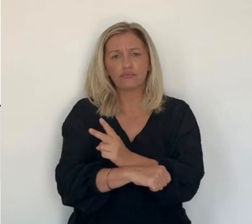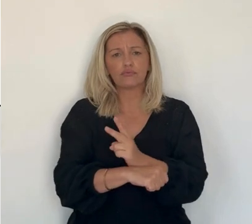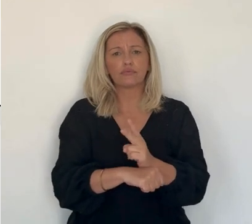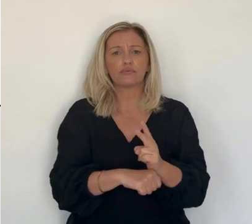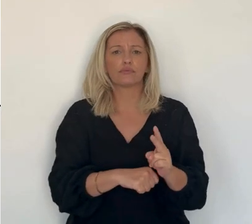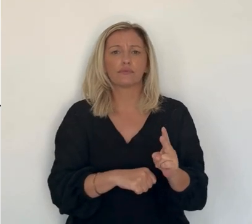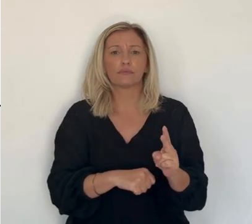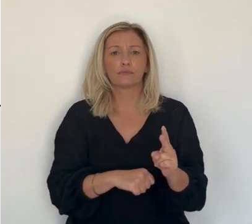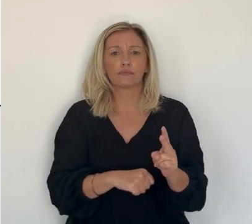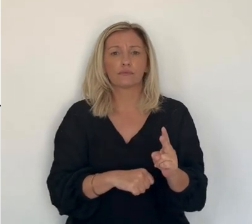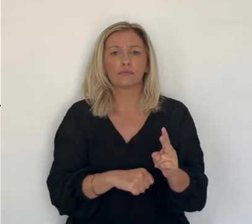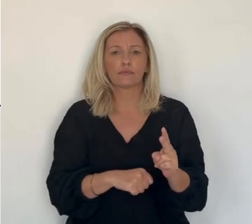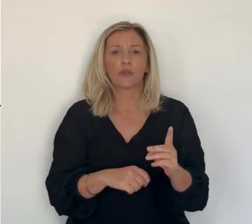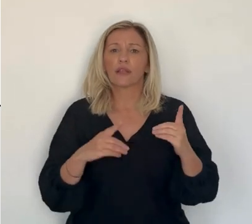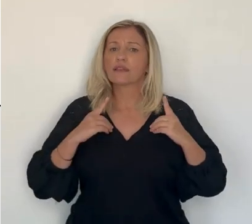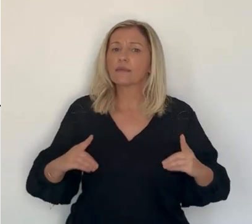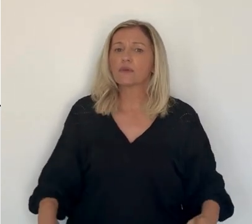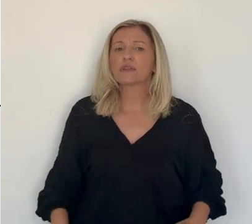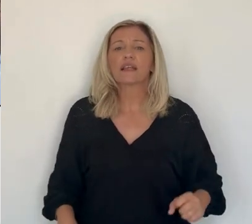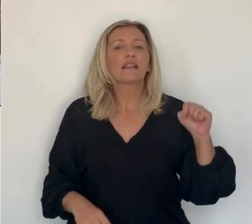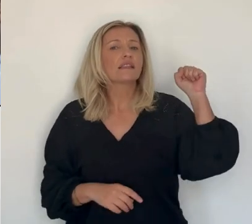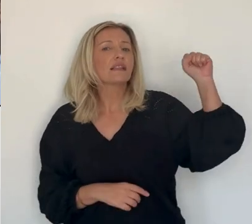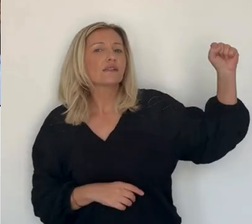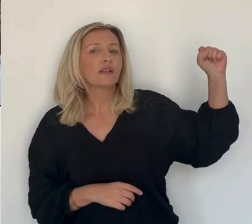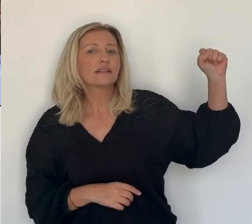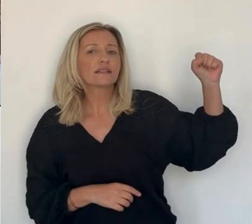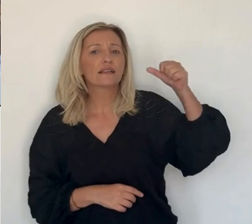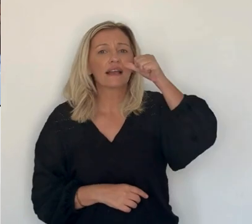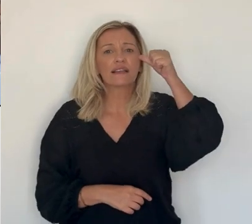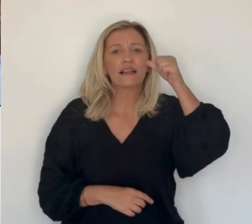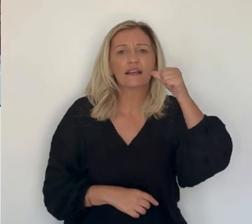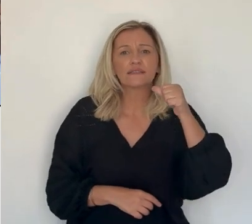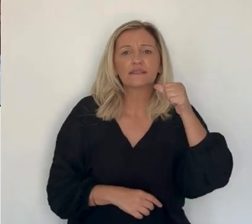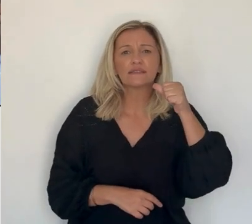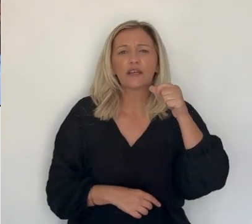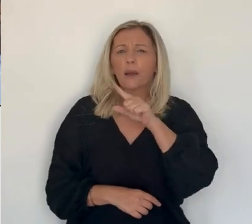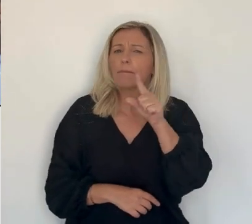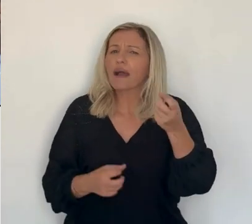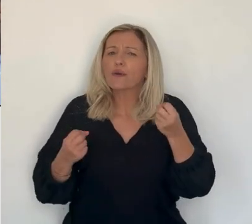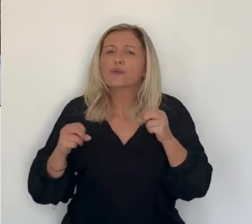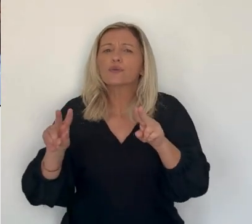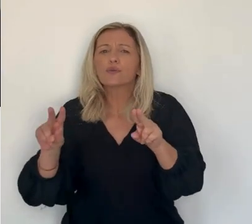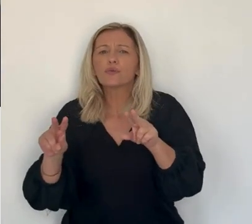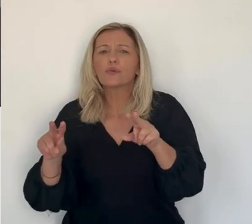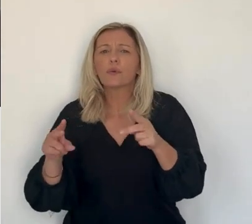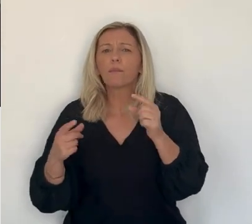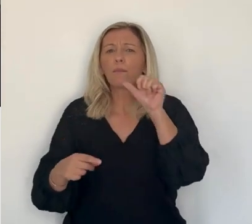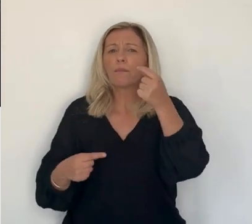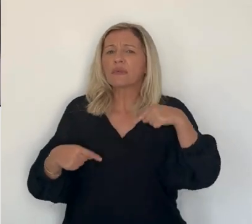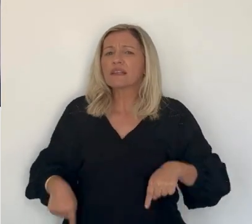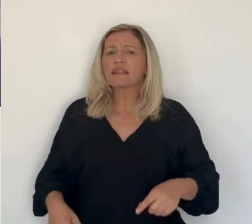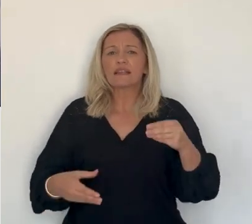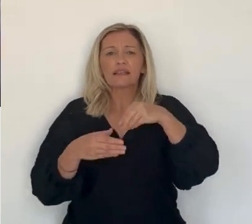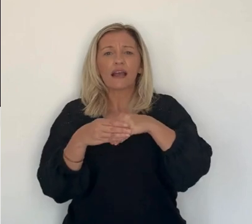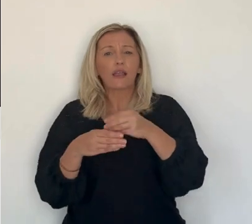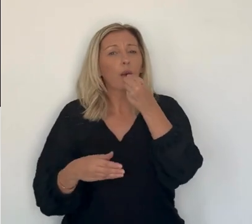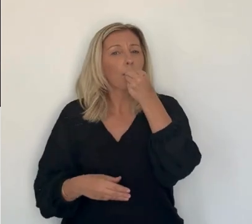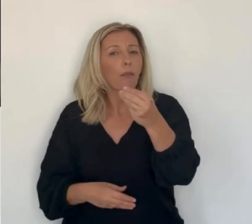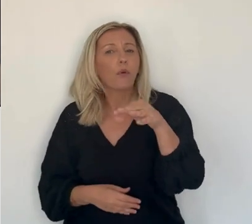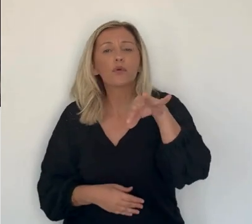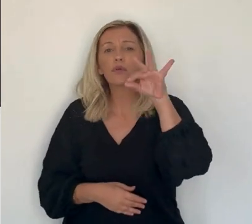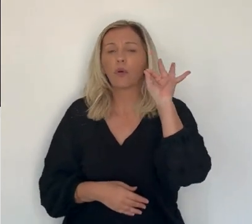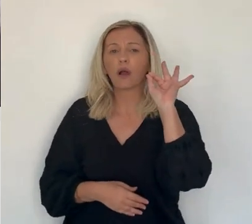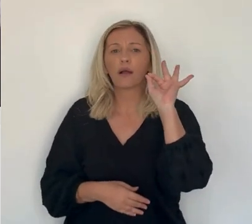Simeone dans la presse, un pas dangereux à franchir. Sans surprise, le député nationaliste Michel Castellagne n'est pas